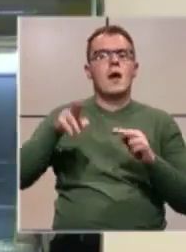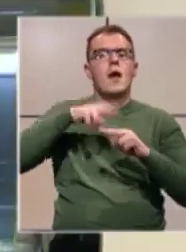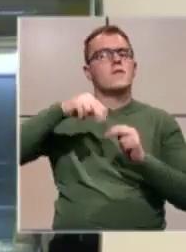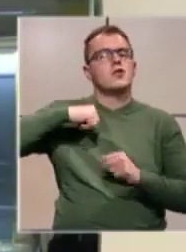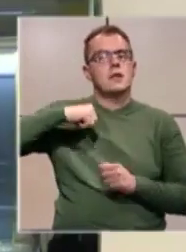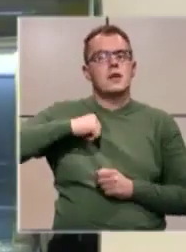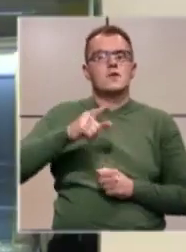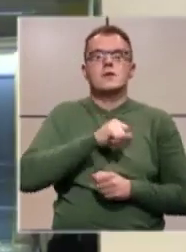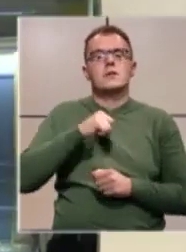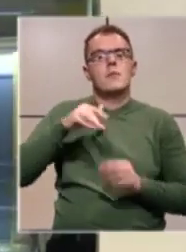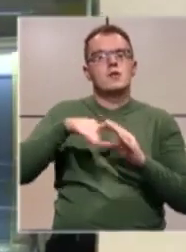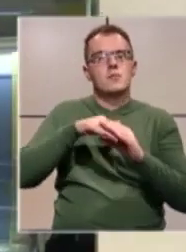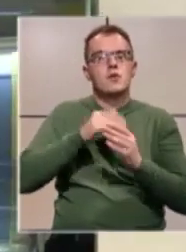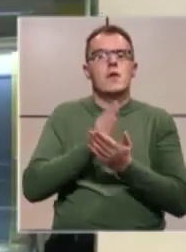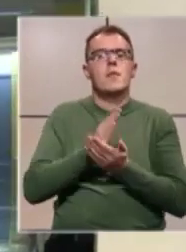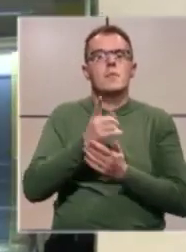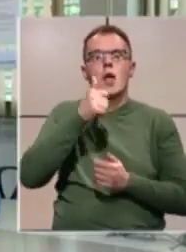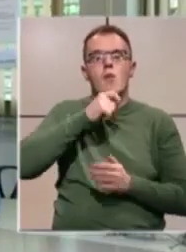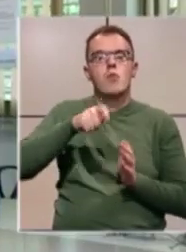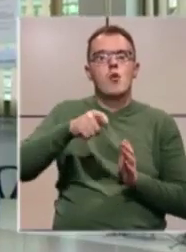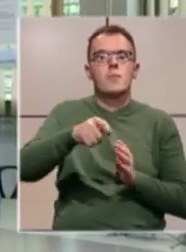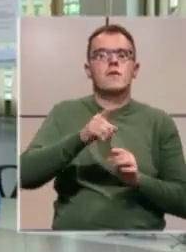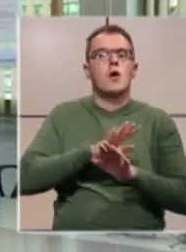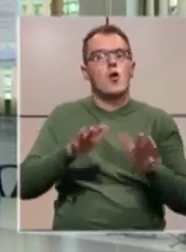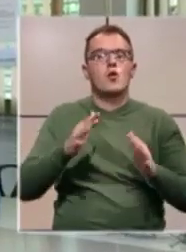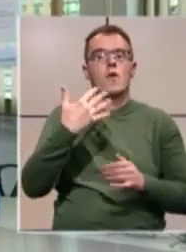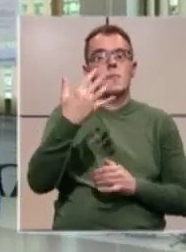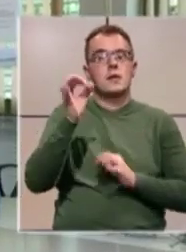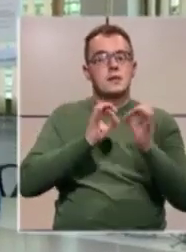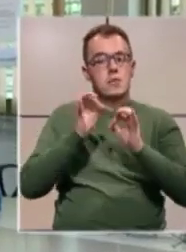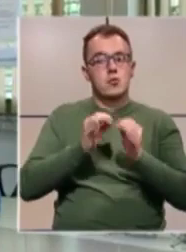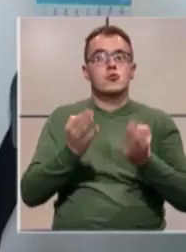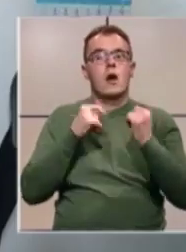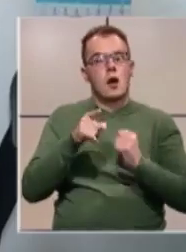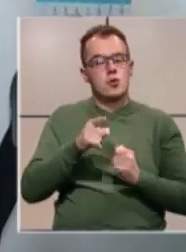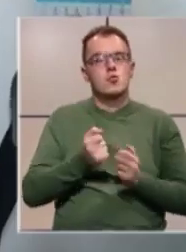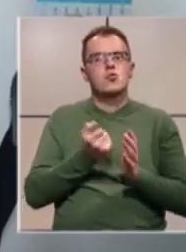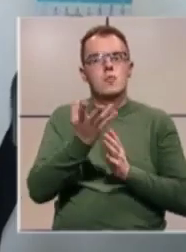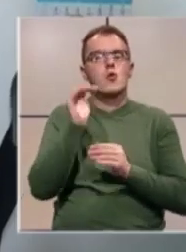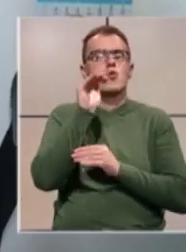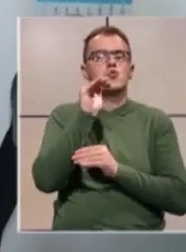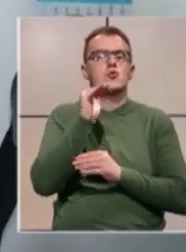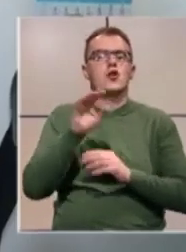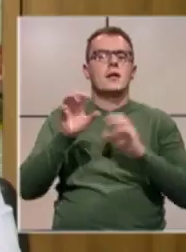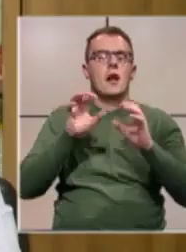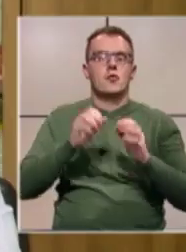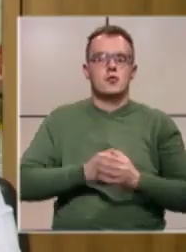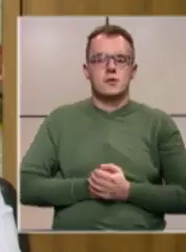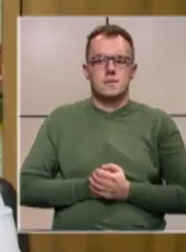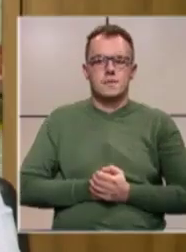zainteresovanost za samozapošljavanje bila je u poljoprivredi, gotovo 50%, ali tu su i brojne uslužne djelatnosti.